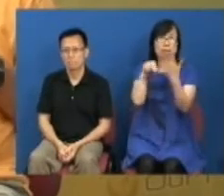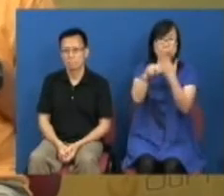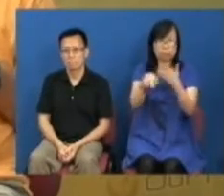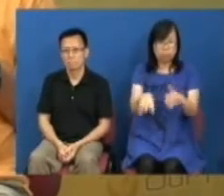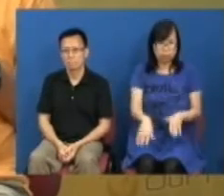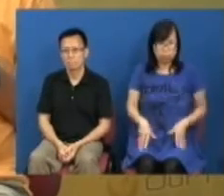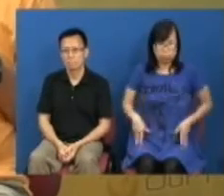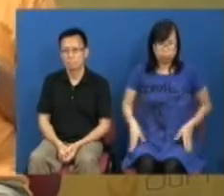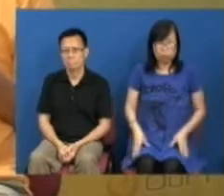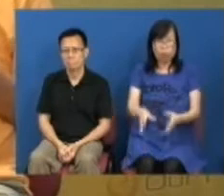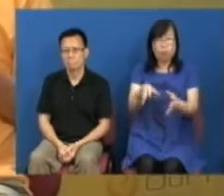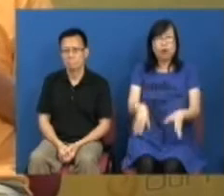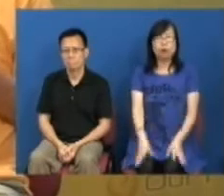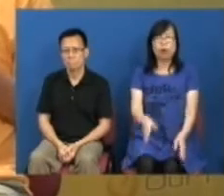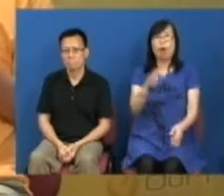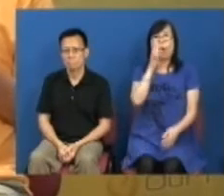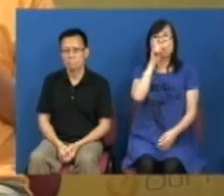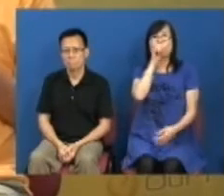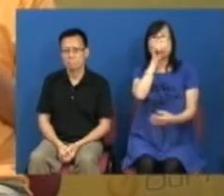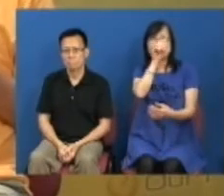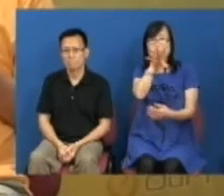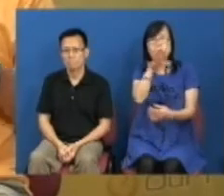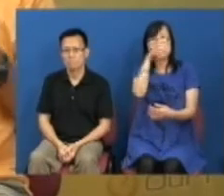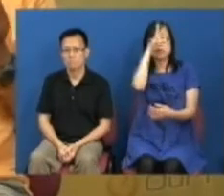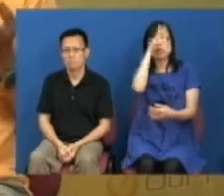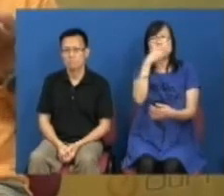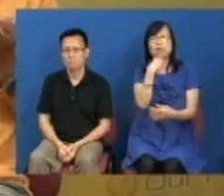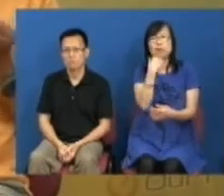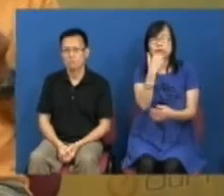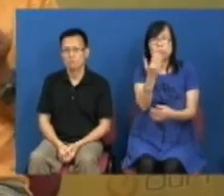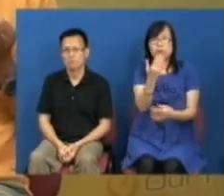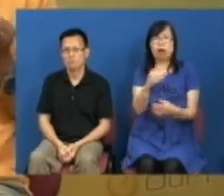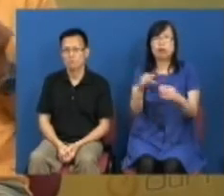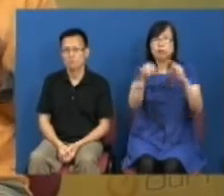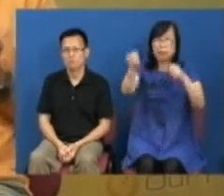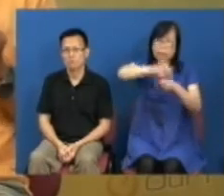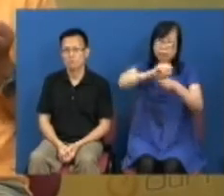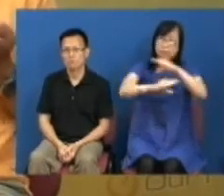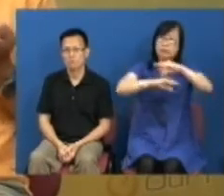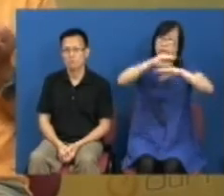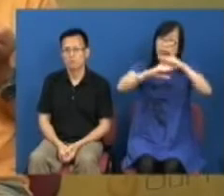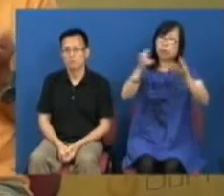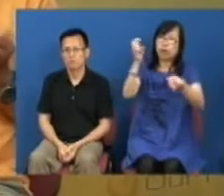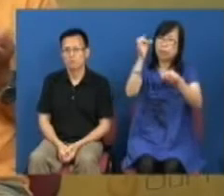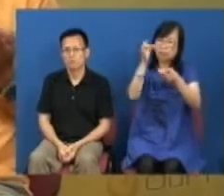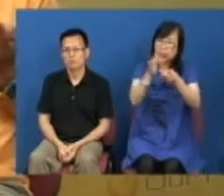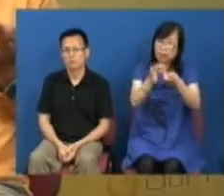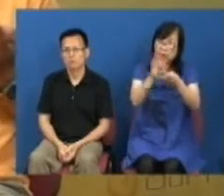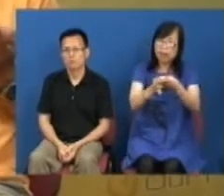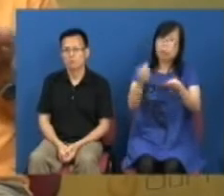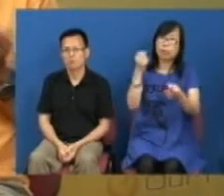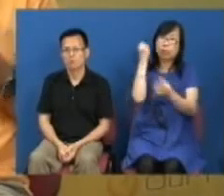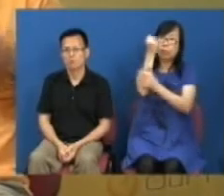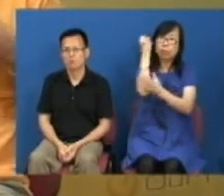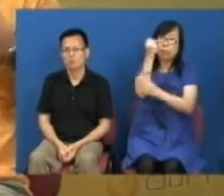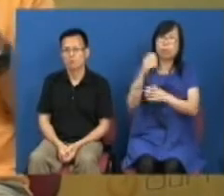把我们对特区政府一些政策上的诉求无论是增建公屋福建居屋或者打倒地产霸权又或者是